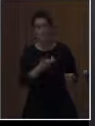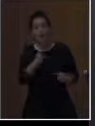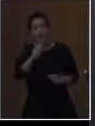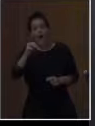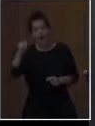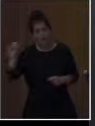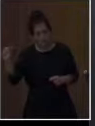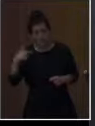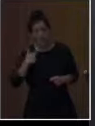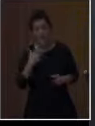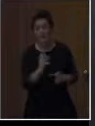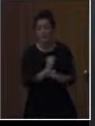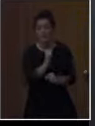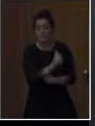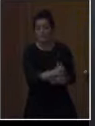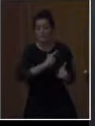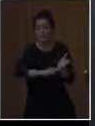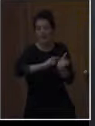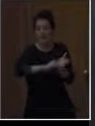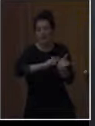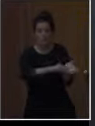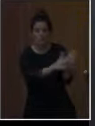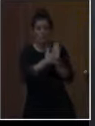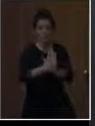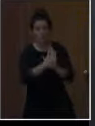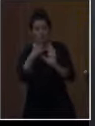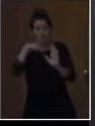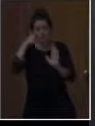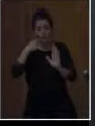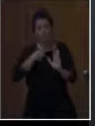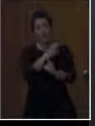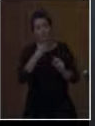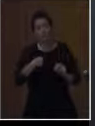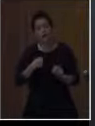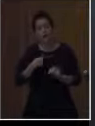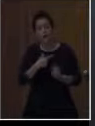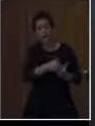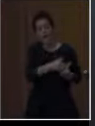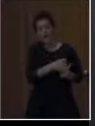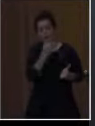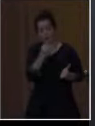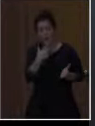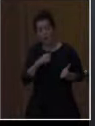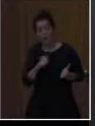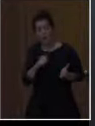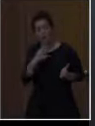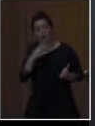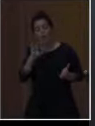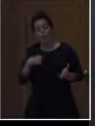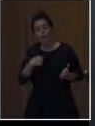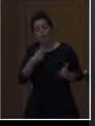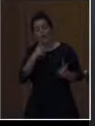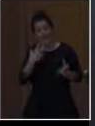την καλύτερη διαφήμιση χρησιμοποιώντας το iPad και τα εργαλεία του και έτσι δεν χρειάστηκε να μιλήσει. Κάτι που το αποφεύγει όσο μπορεί, γιατί θα φαινόταν το